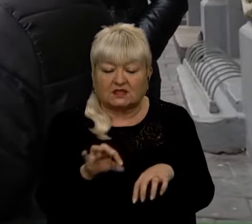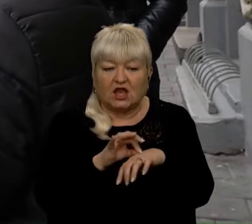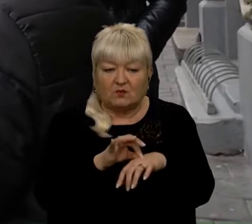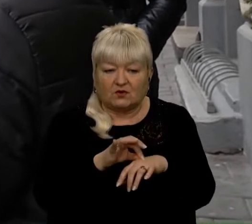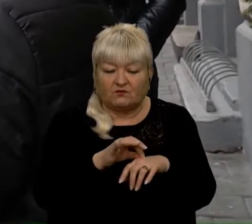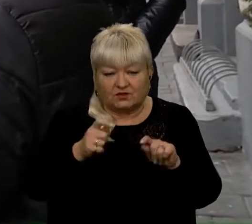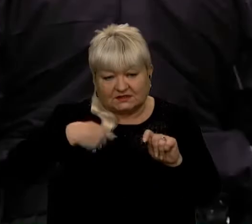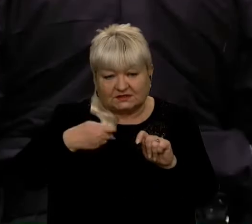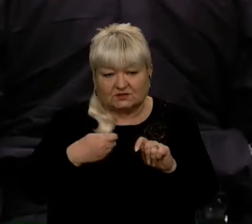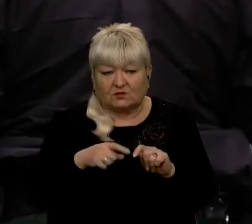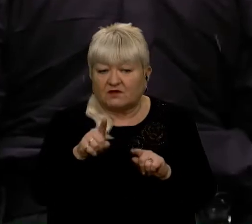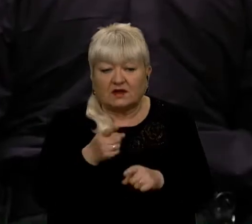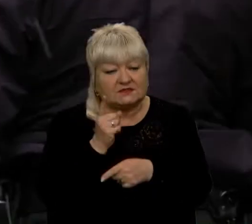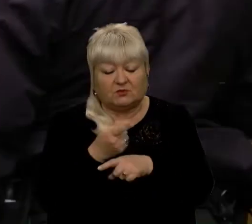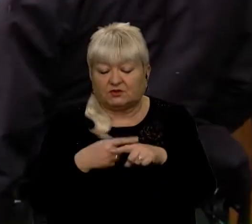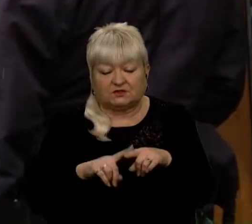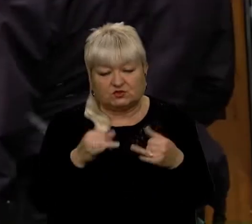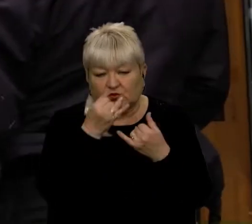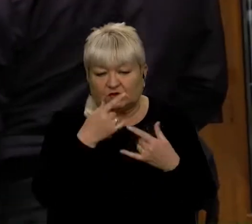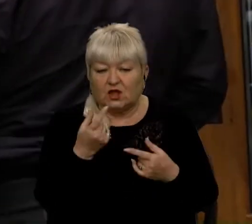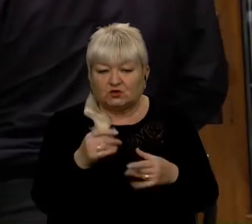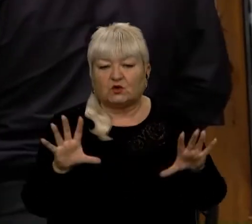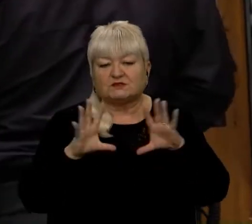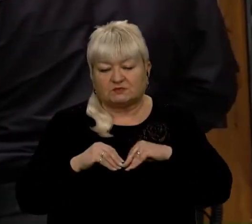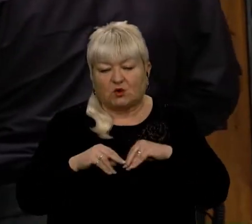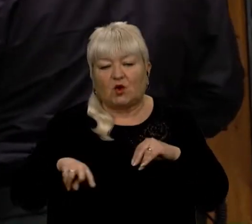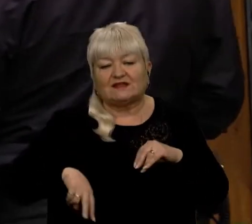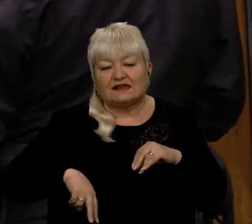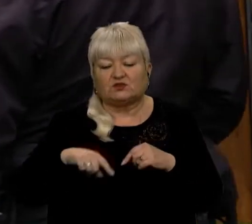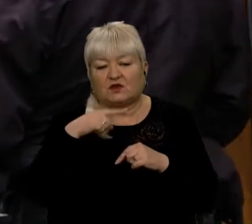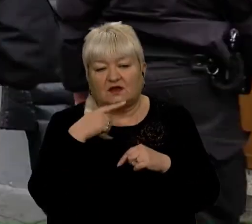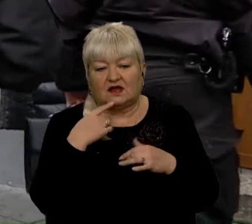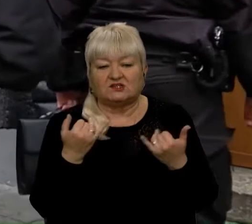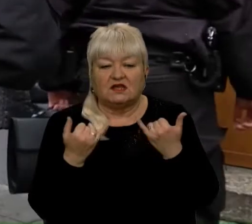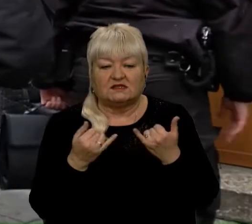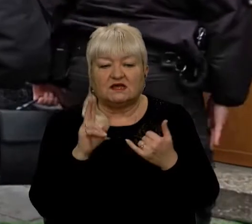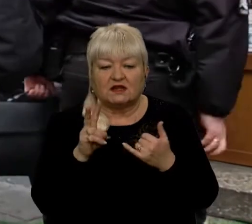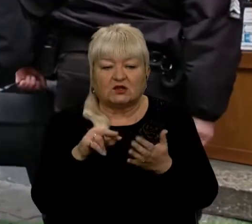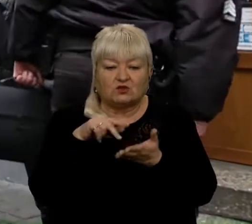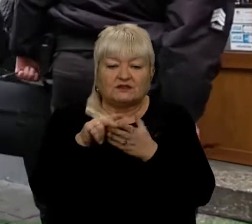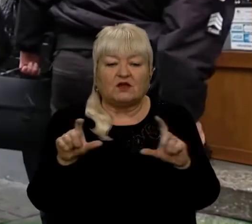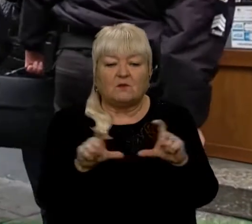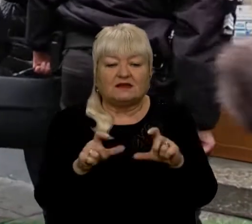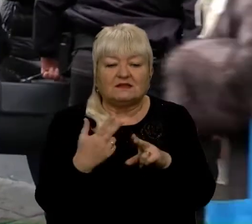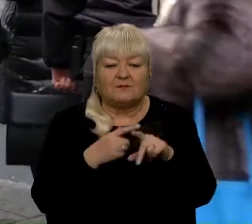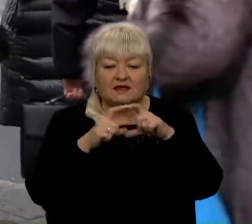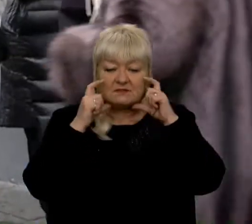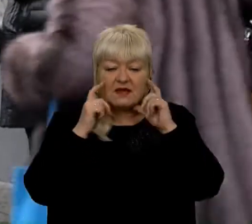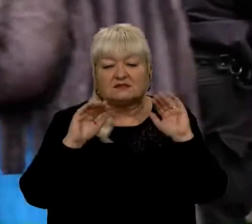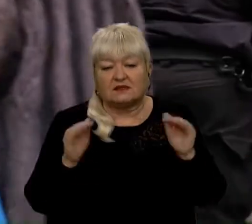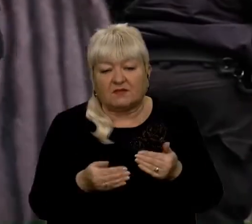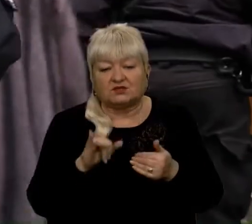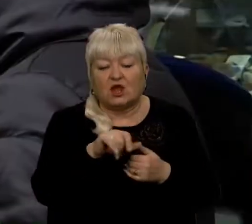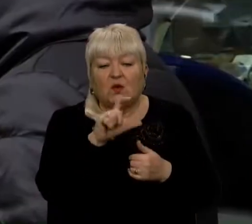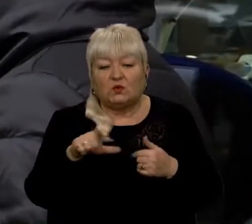заборонити цього не можуть. Вже трохи заспокоївшись, директорка каже, зараз тих, хто рветься в магазини без маски, все менше. У людей стає